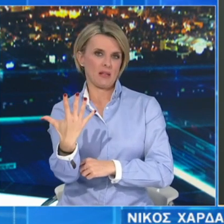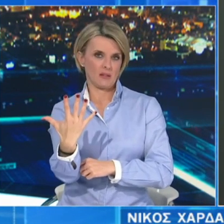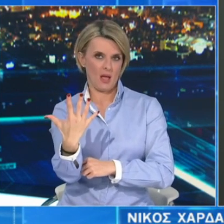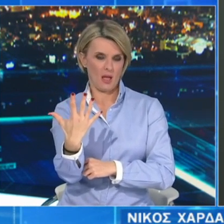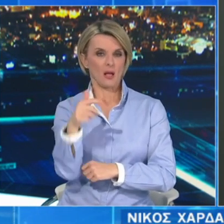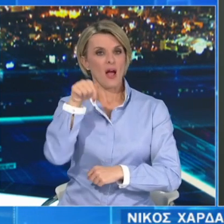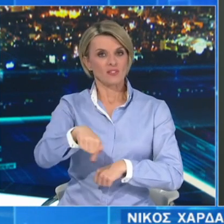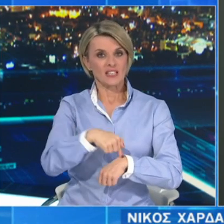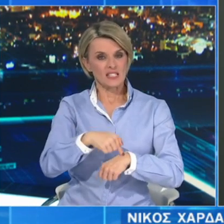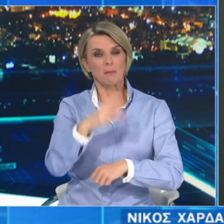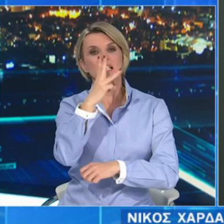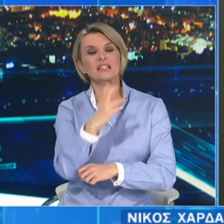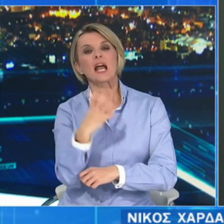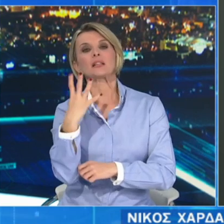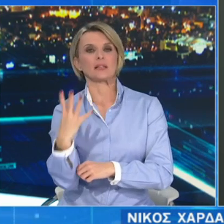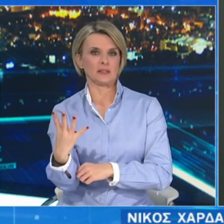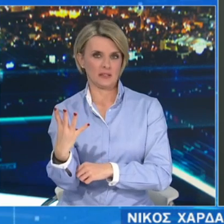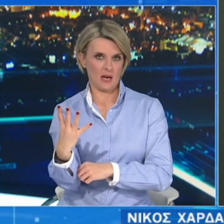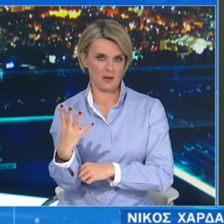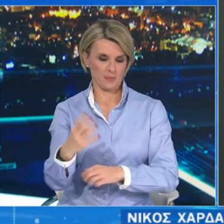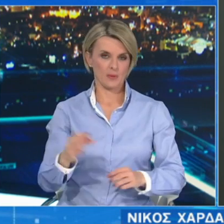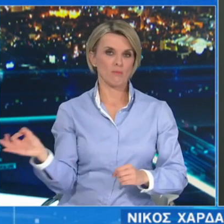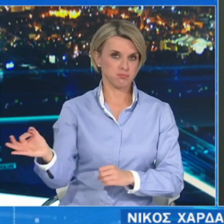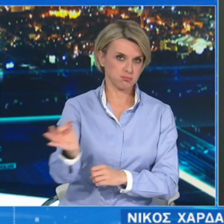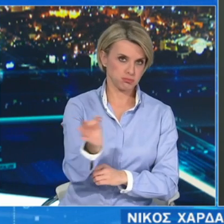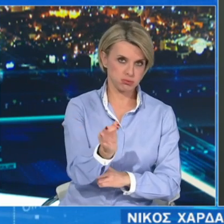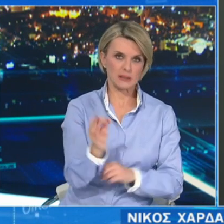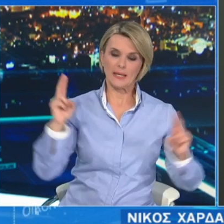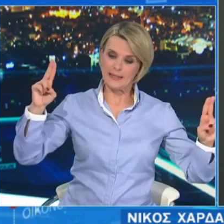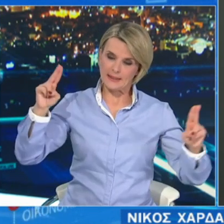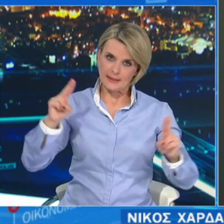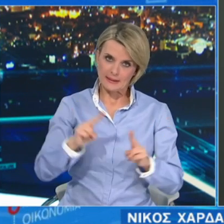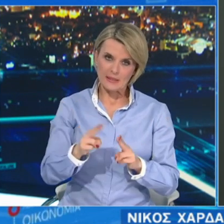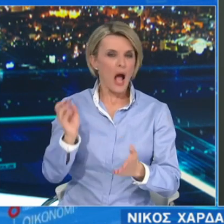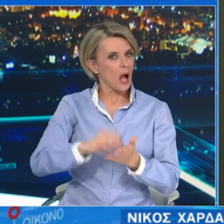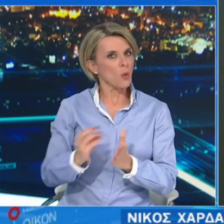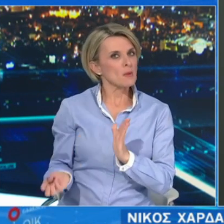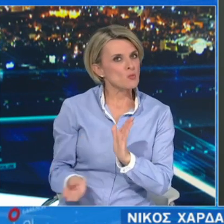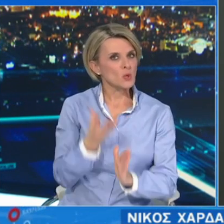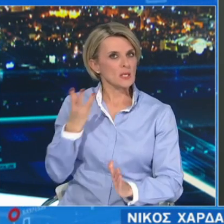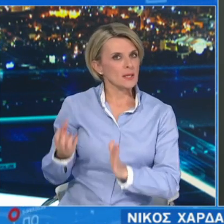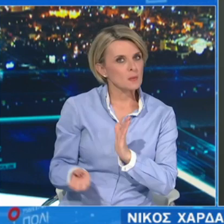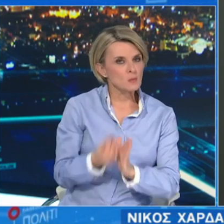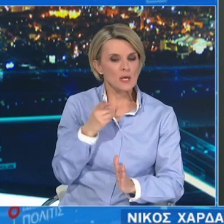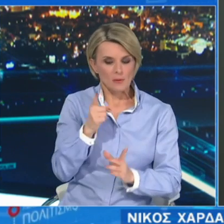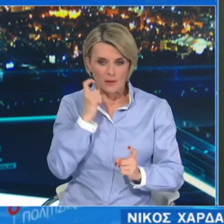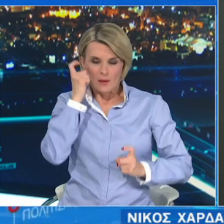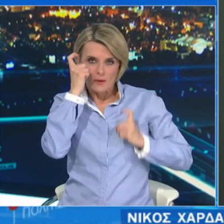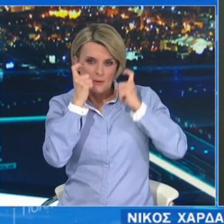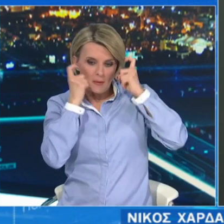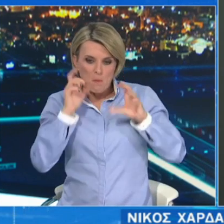35 κρούσματα που είχε στις 23 Δεκεμβρίου. Πολλά από αυτά τα κρούσματα είναι νέα και αυτό μας προβληματίζει και